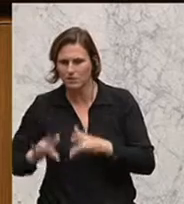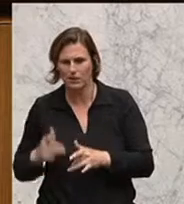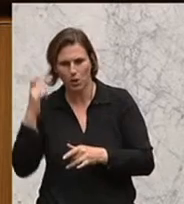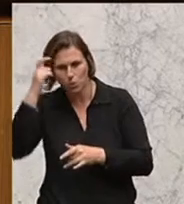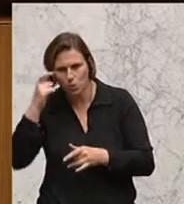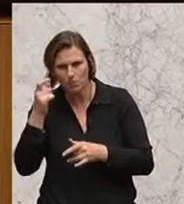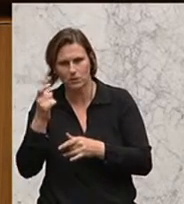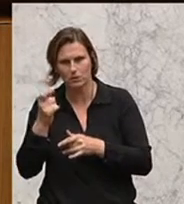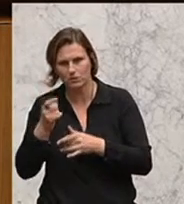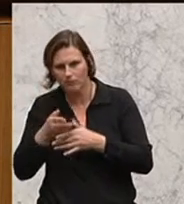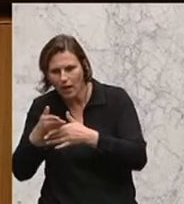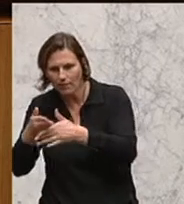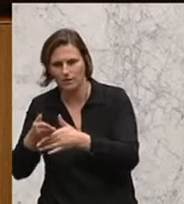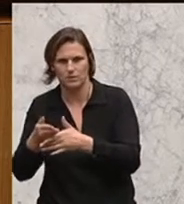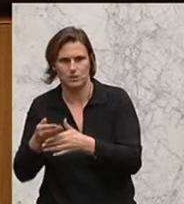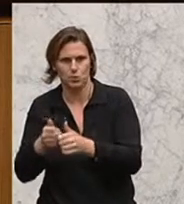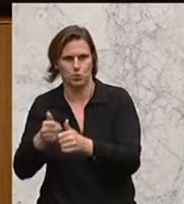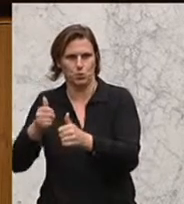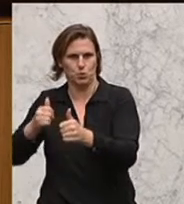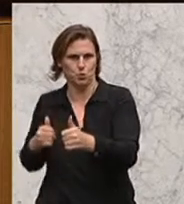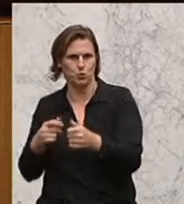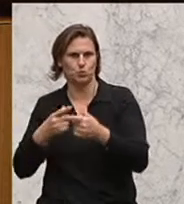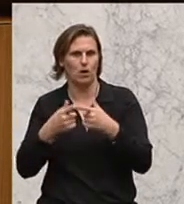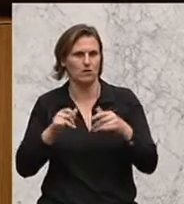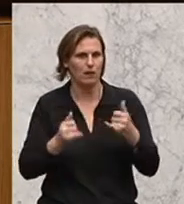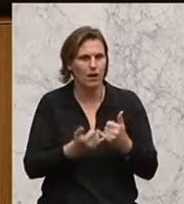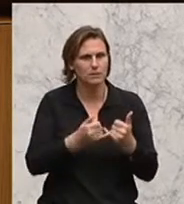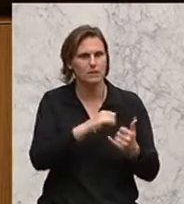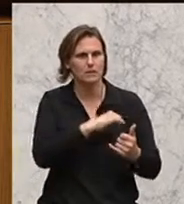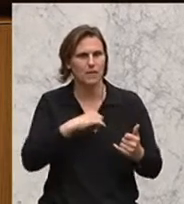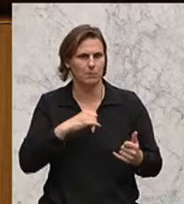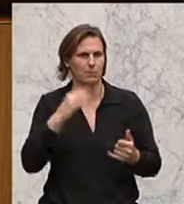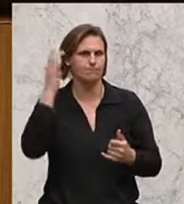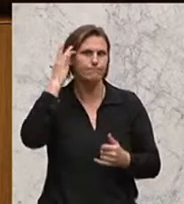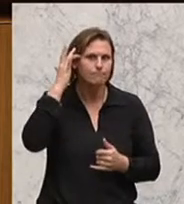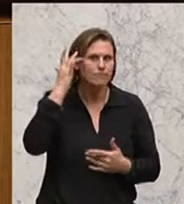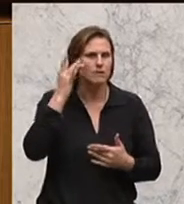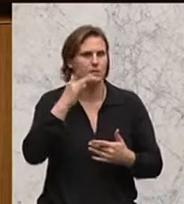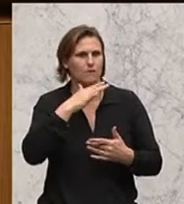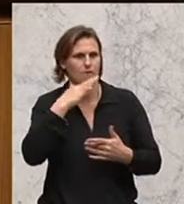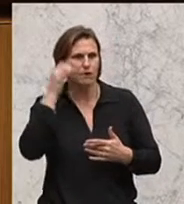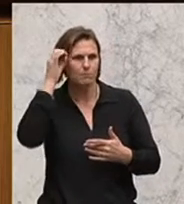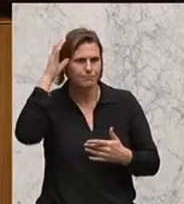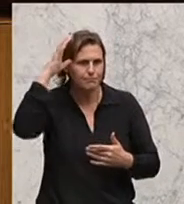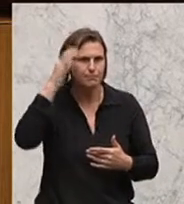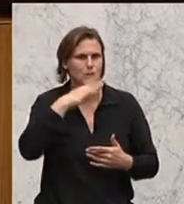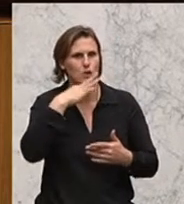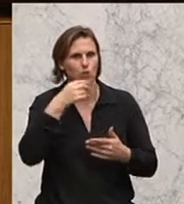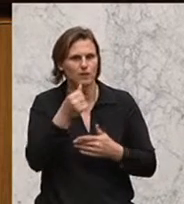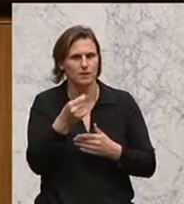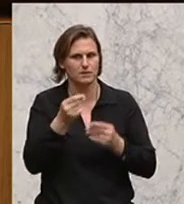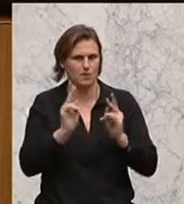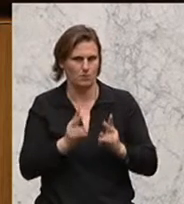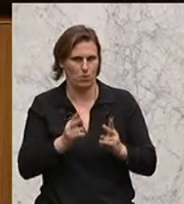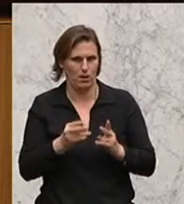zurückbleiben. Und all jene, die Eltern haben, die entweder selbst genug in der Birne haben, das auf die Reihe zu bringen, oder genug finanzielle